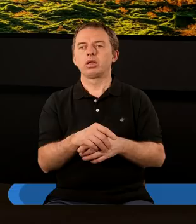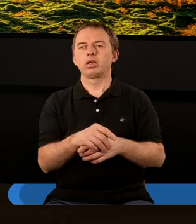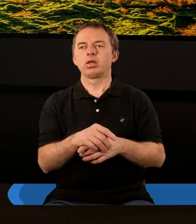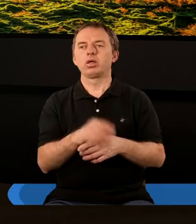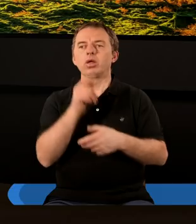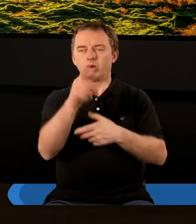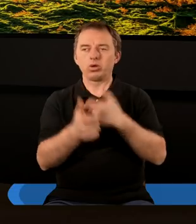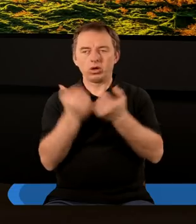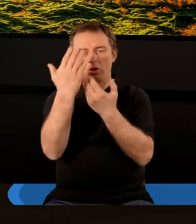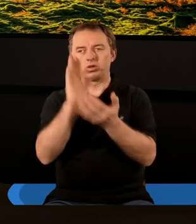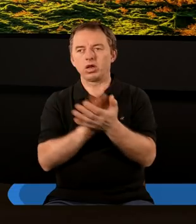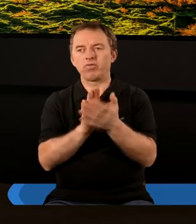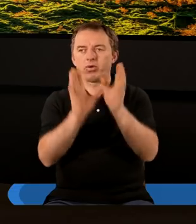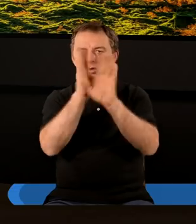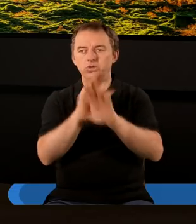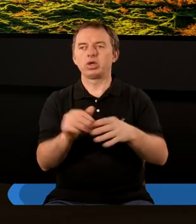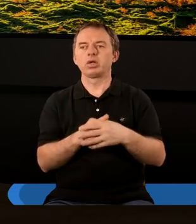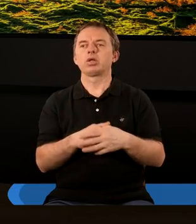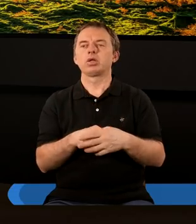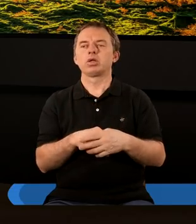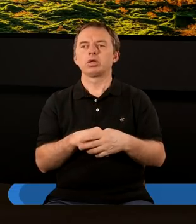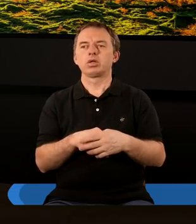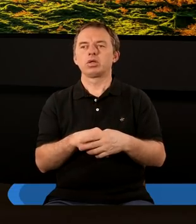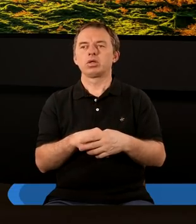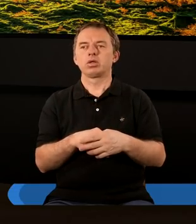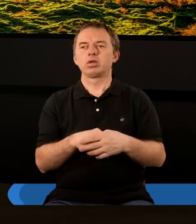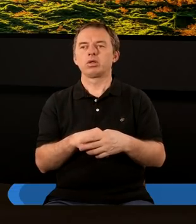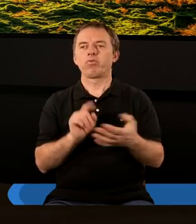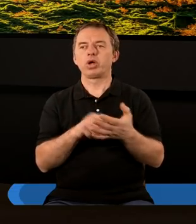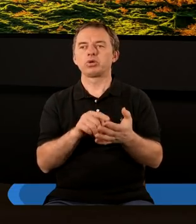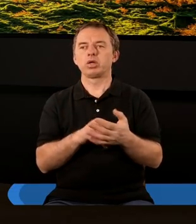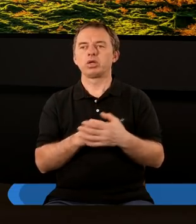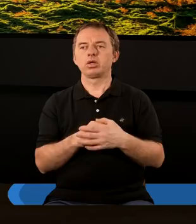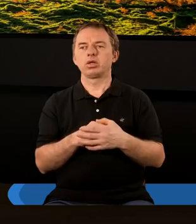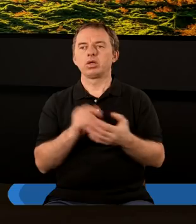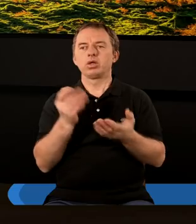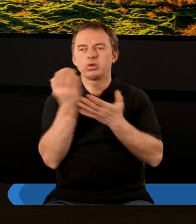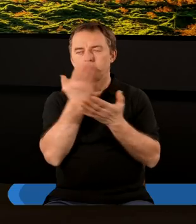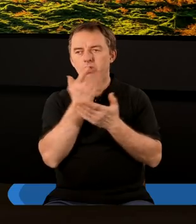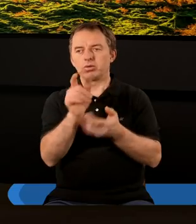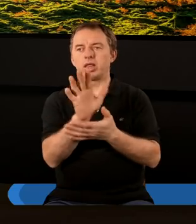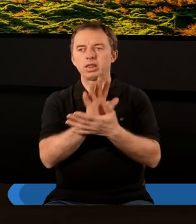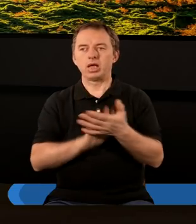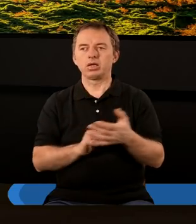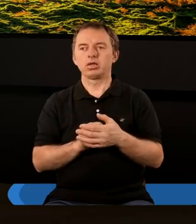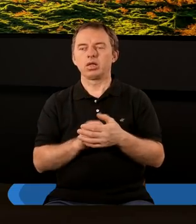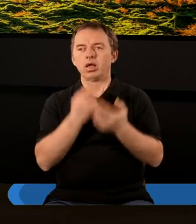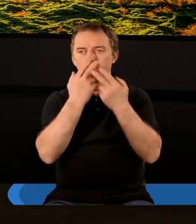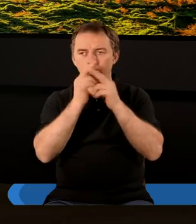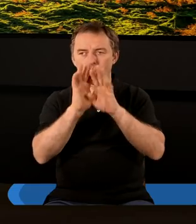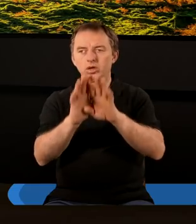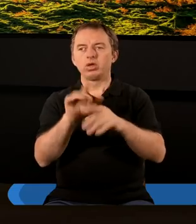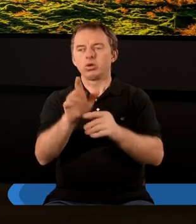tym, co zrobił, tylko jest godziem chwały i czci, prawda? I właśnie, kiedy czytam ten tekst, właśnie